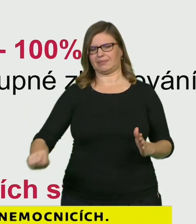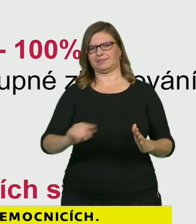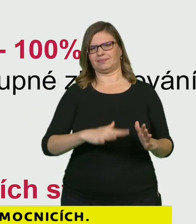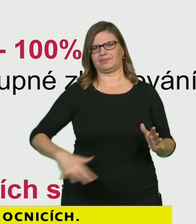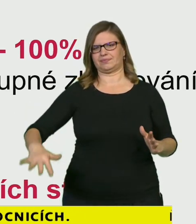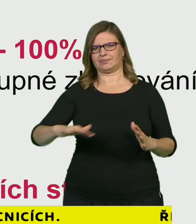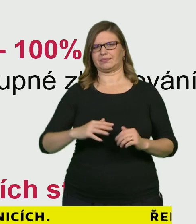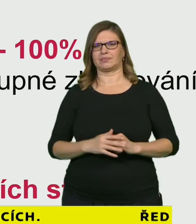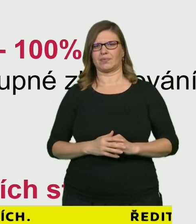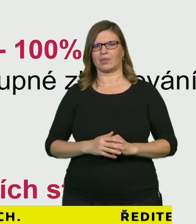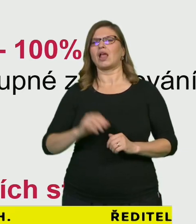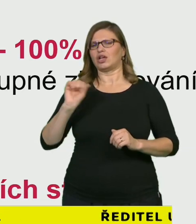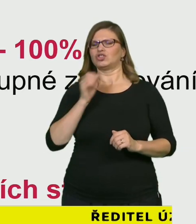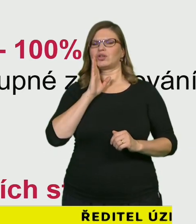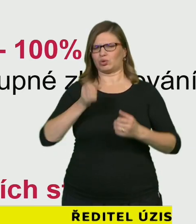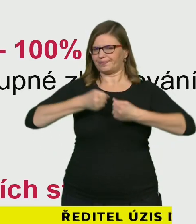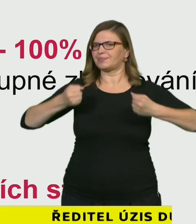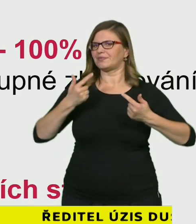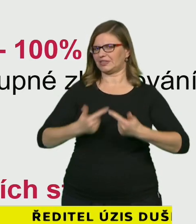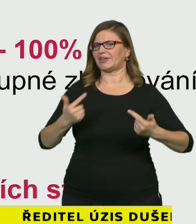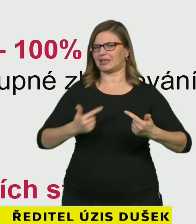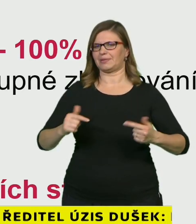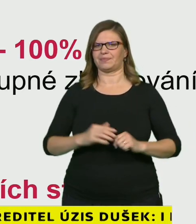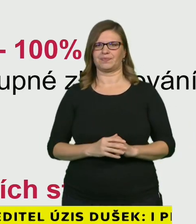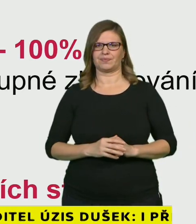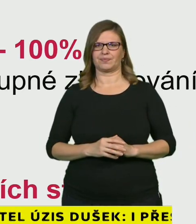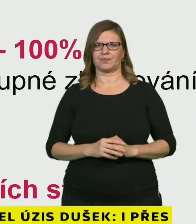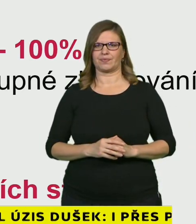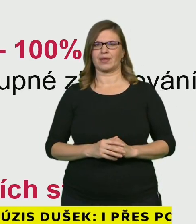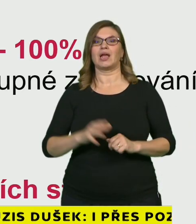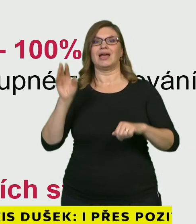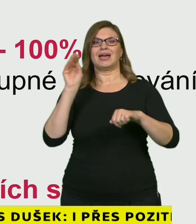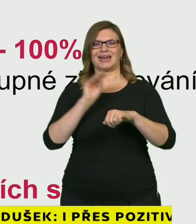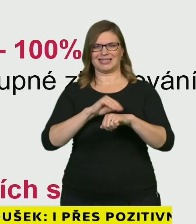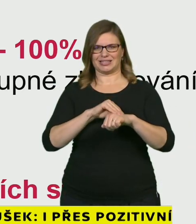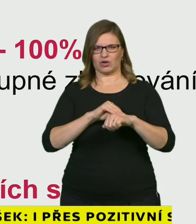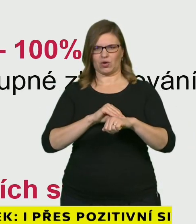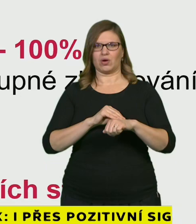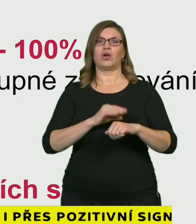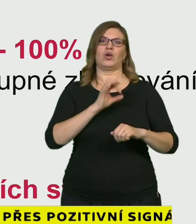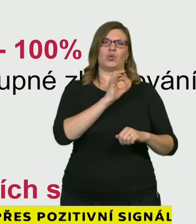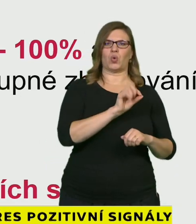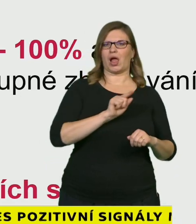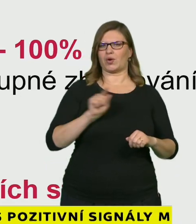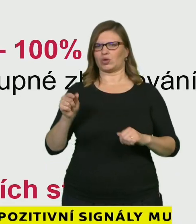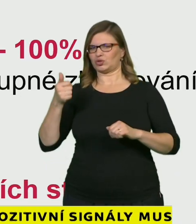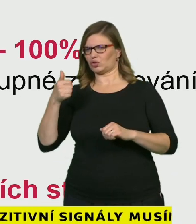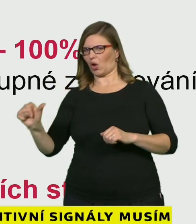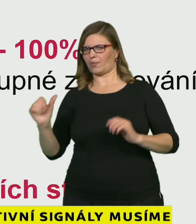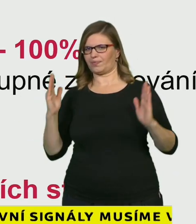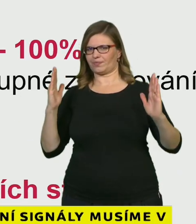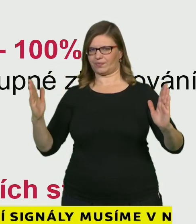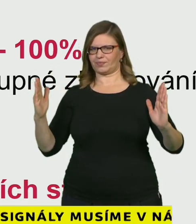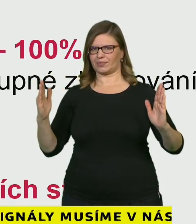úrovních. Já se k tomu ještě vrátím. Vlastní index rizika má škálu 0 až 100 a umožní tak odstupňovaně